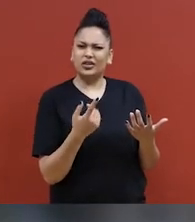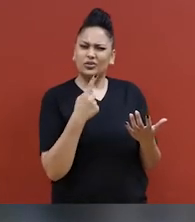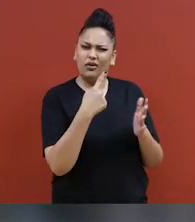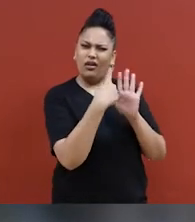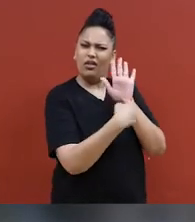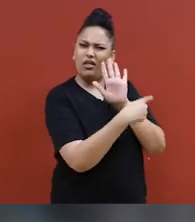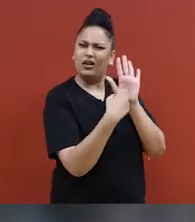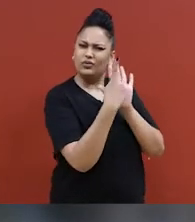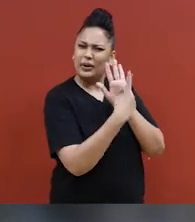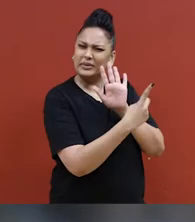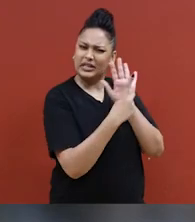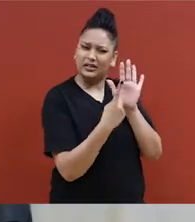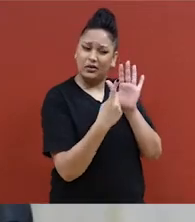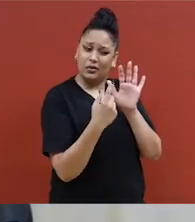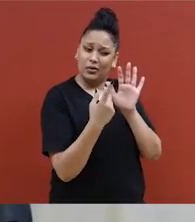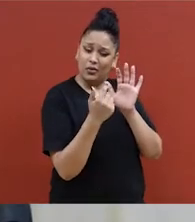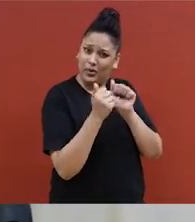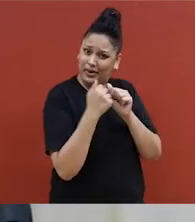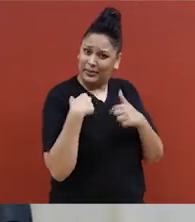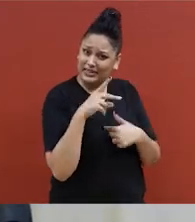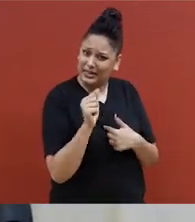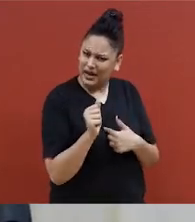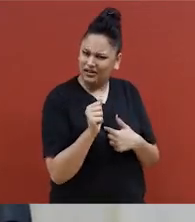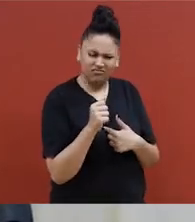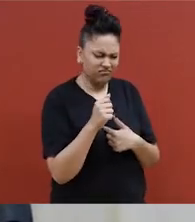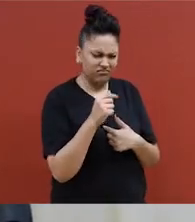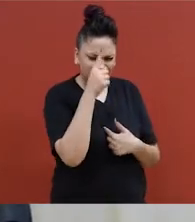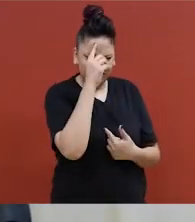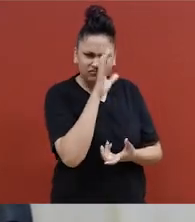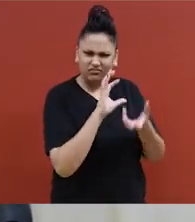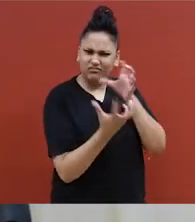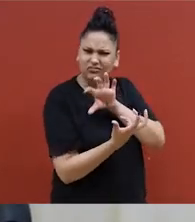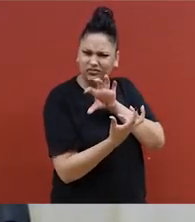J'étais un peu confuse. Ça m'a prise par surprise.